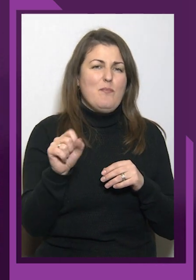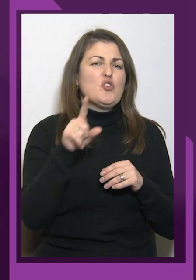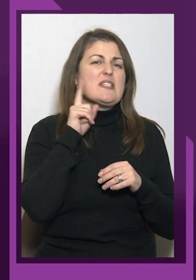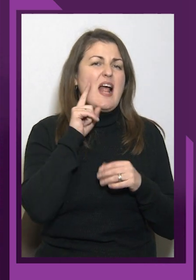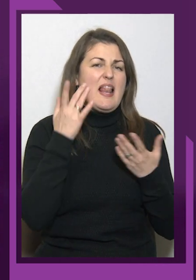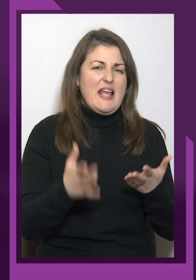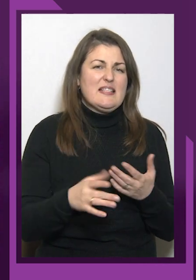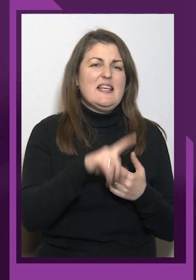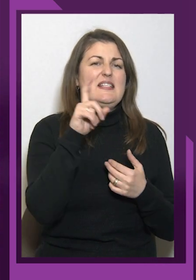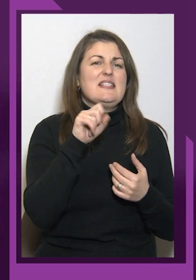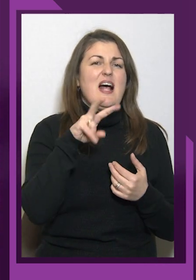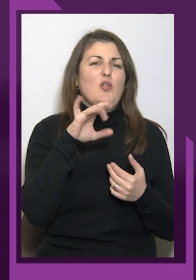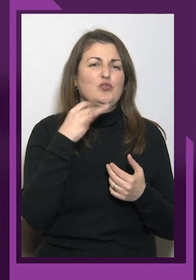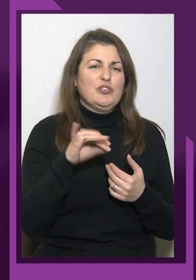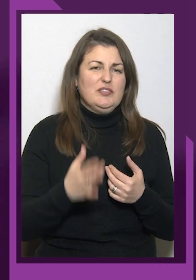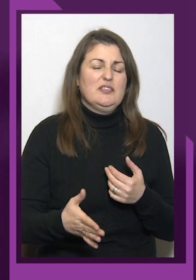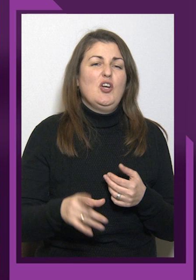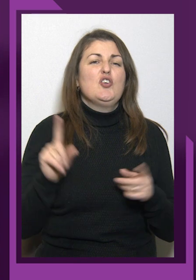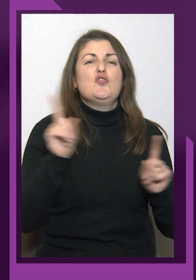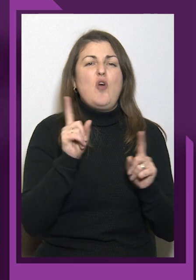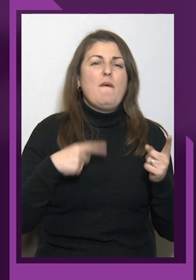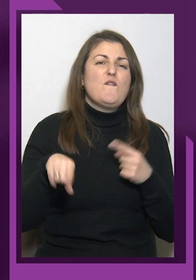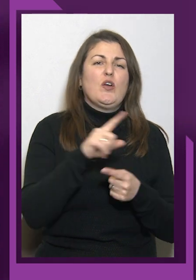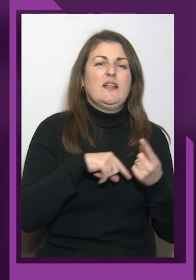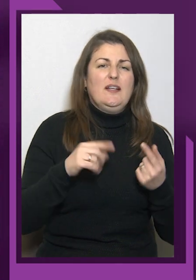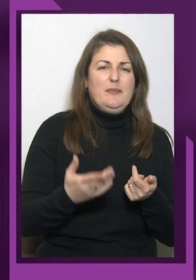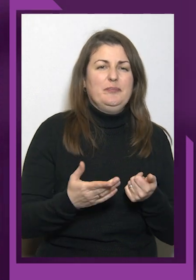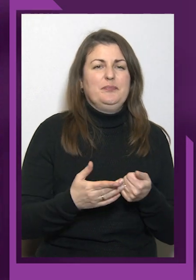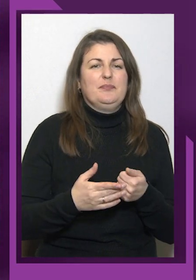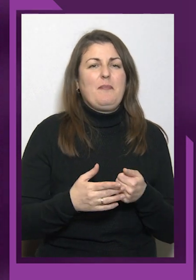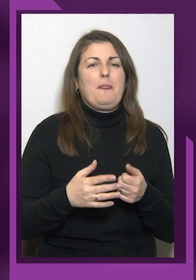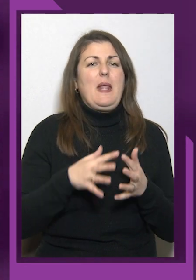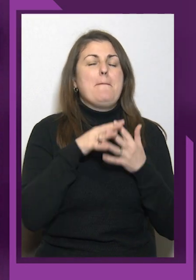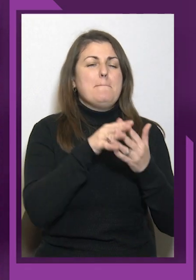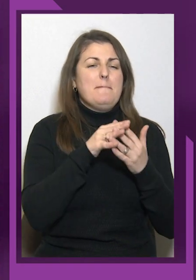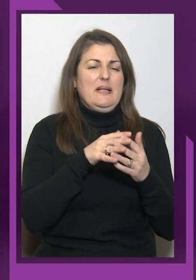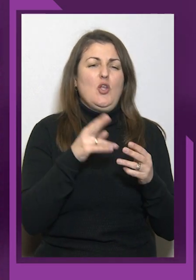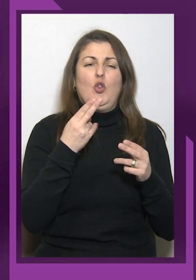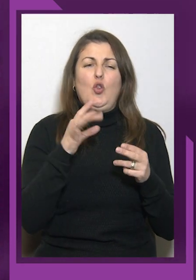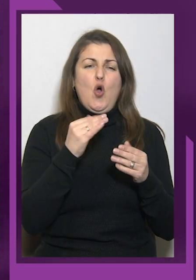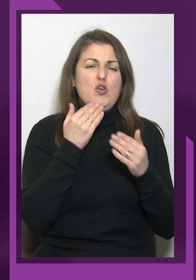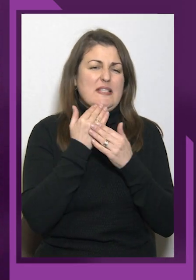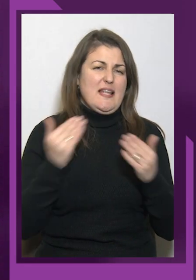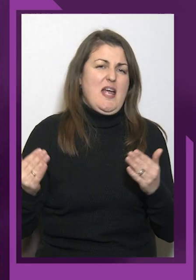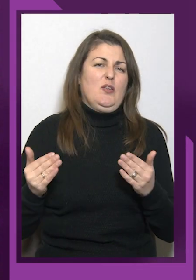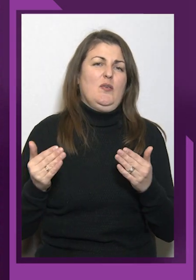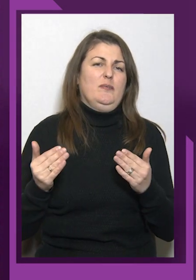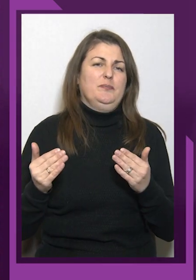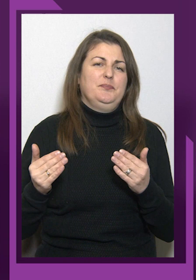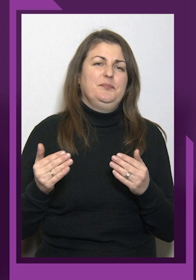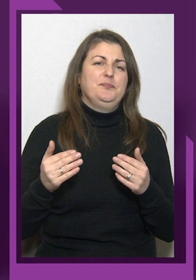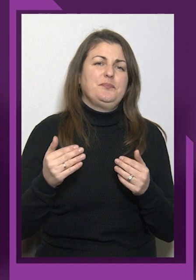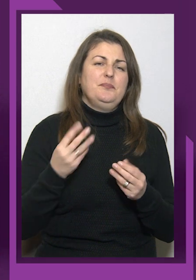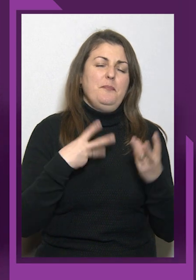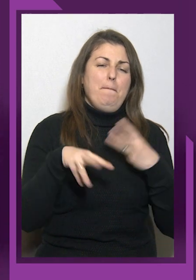билися до останнього, і ми перемогли. А ми будемо